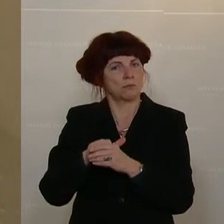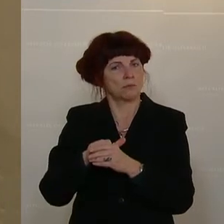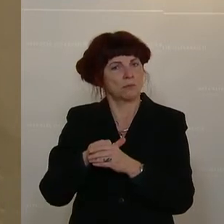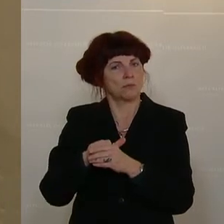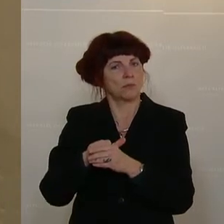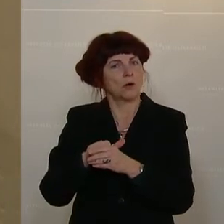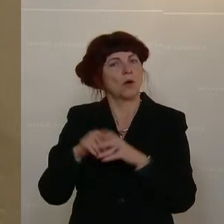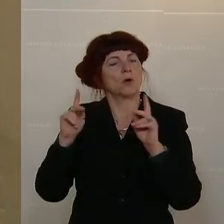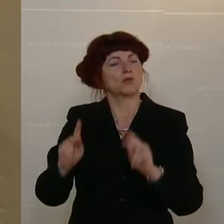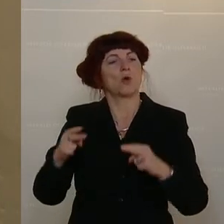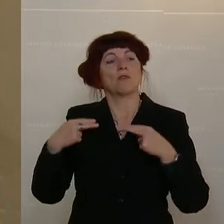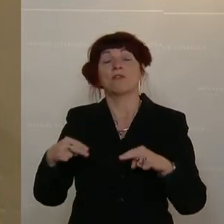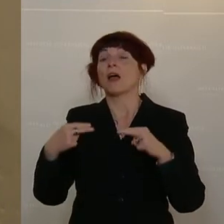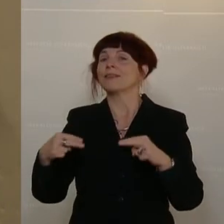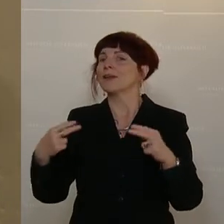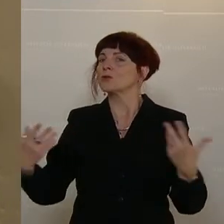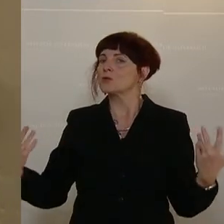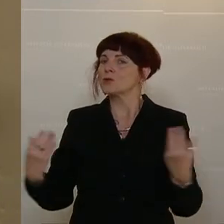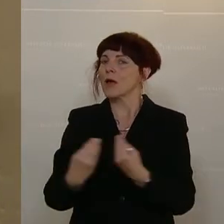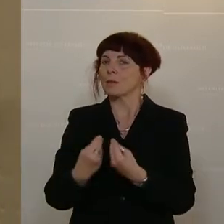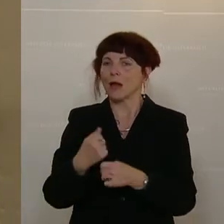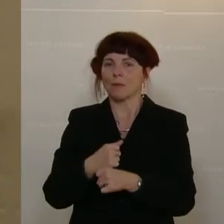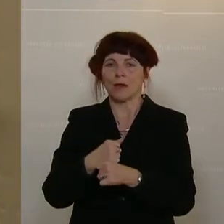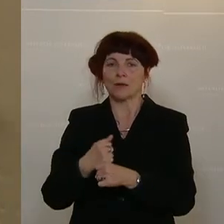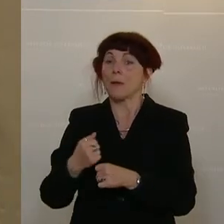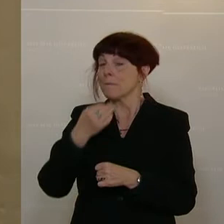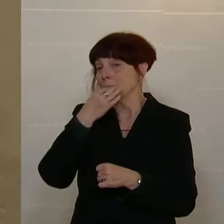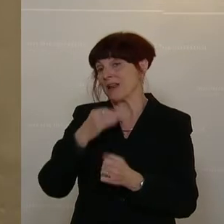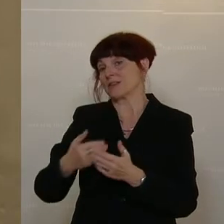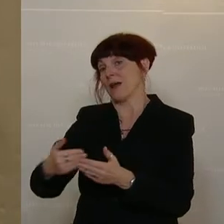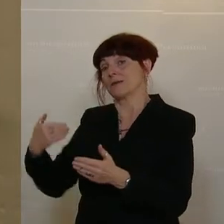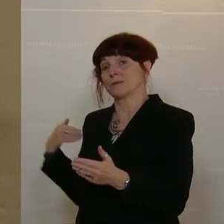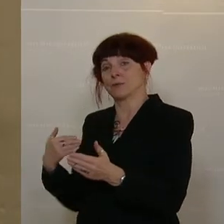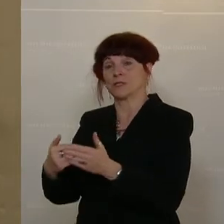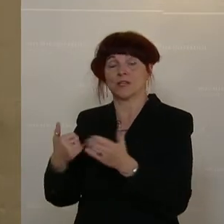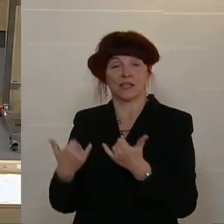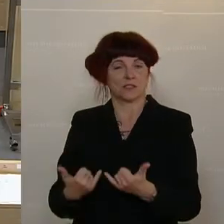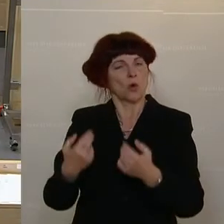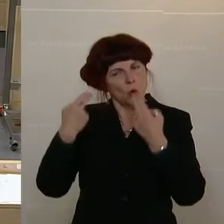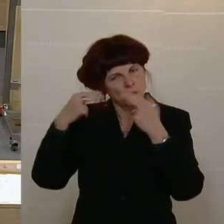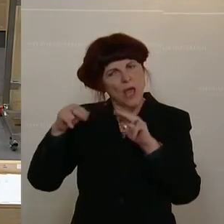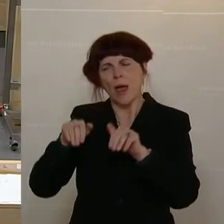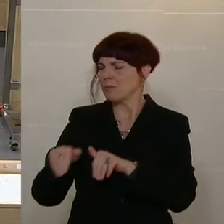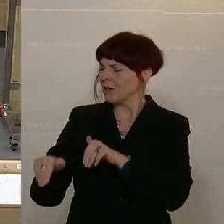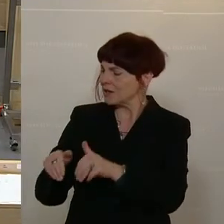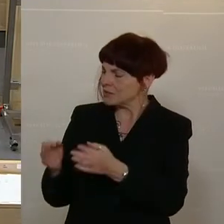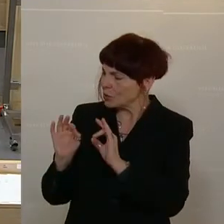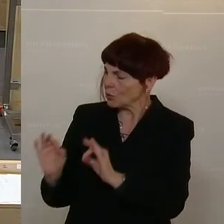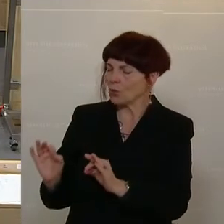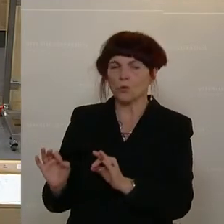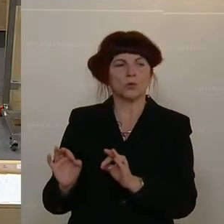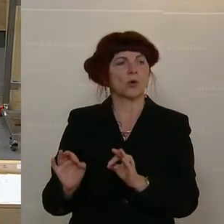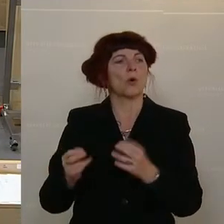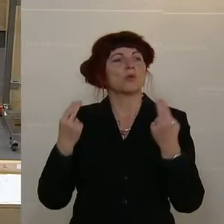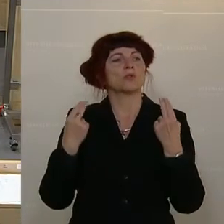gut zusammenarbeiten, noch besser als bisher und Herr Minister, es ist gut und wichtig, dass es informelle